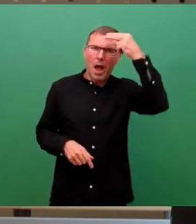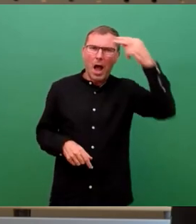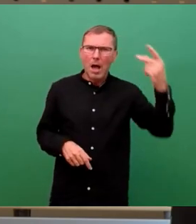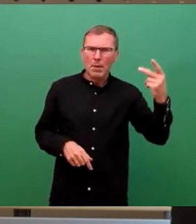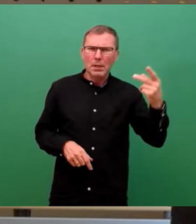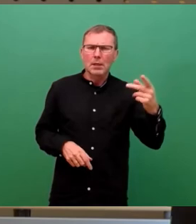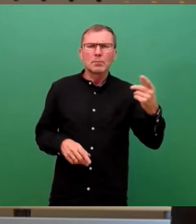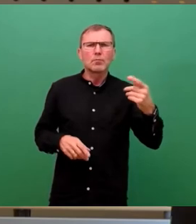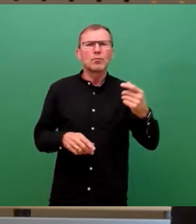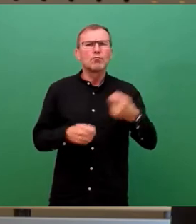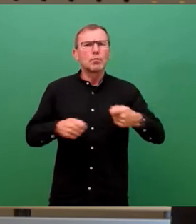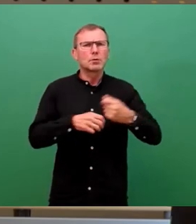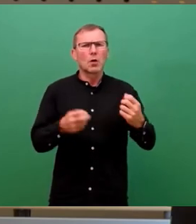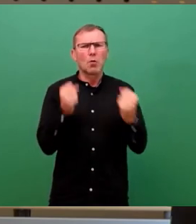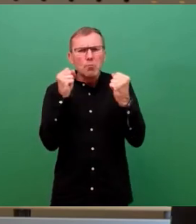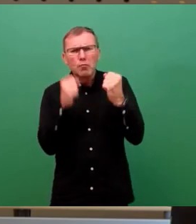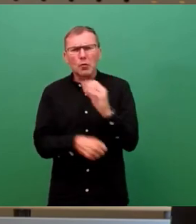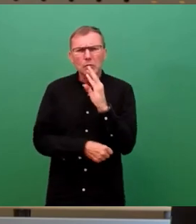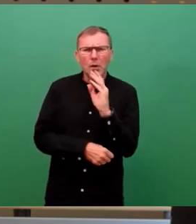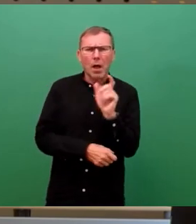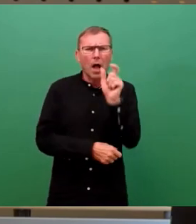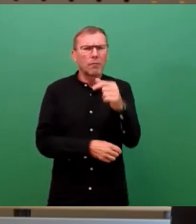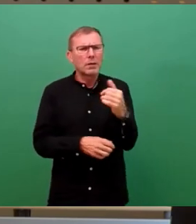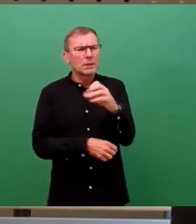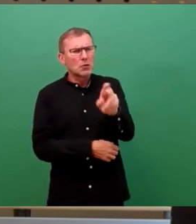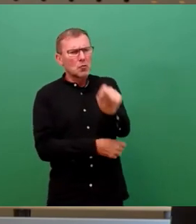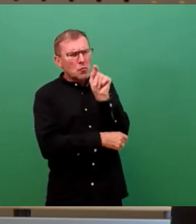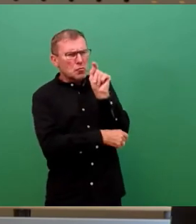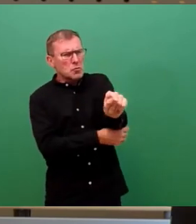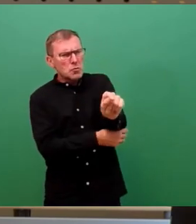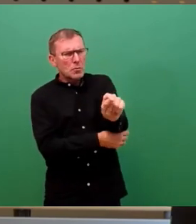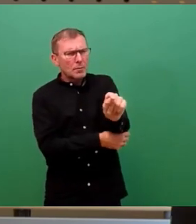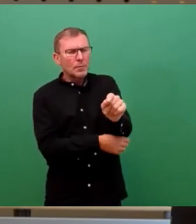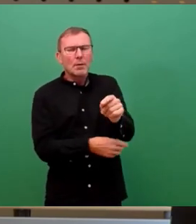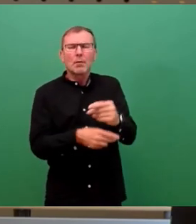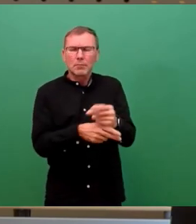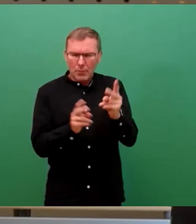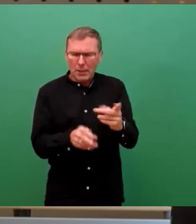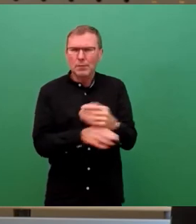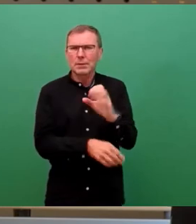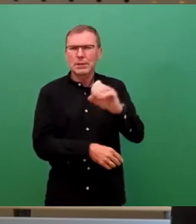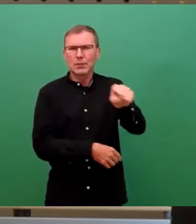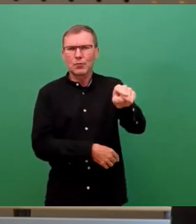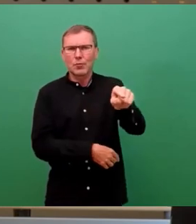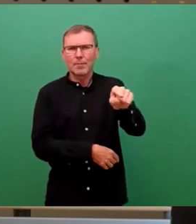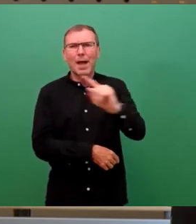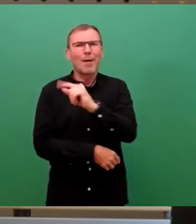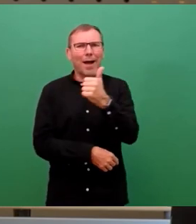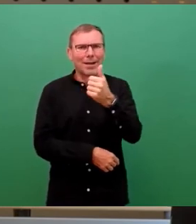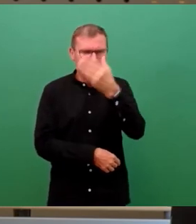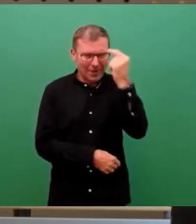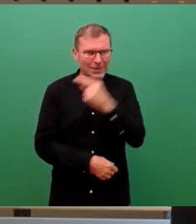Bundestag gesprochen hat und dort auf die CDU gezeigt hat. Er hat zu Recht auf die CDU gezeigt, ja. Was er nur vergessen hat, ist,